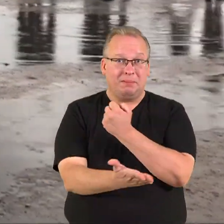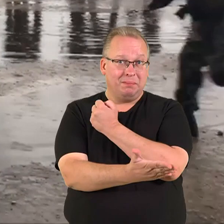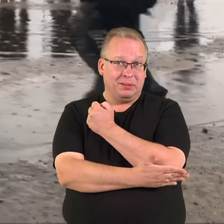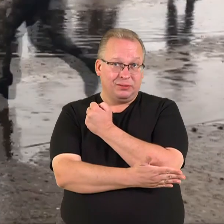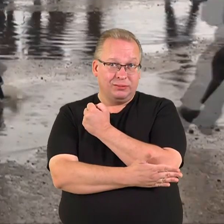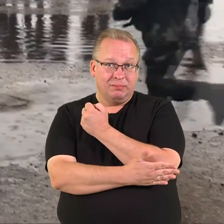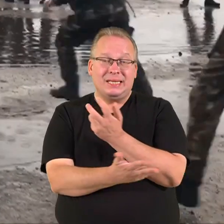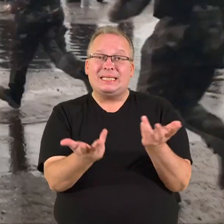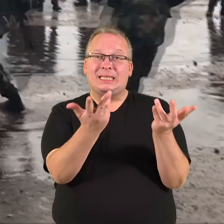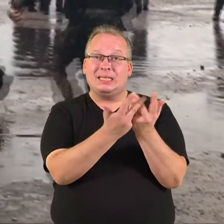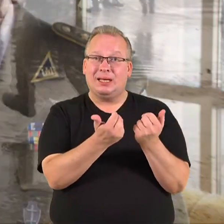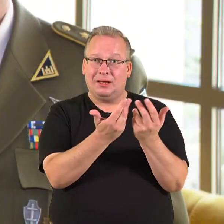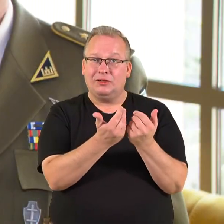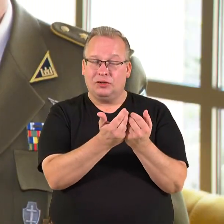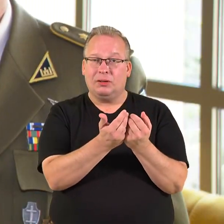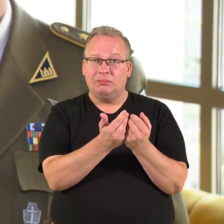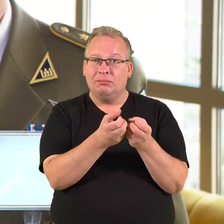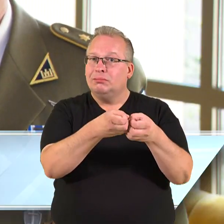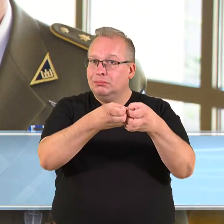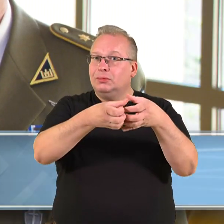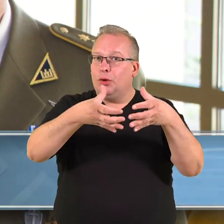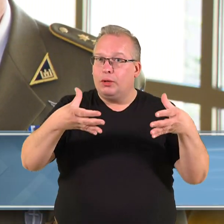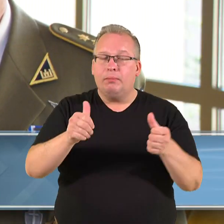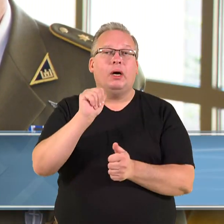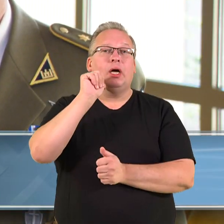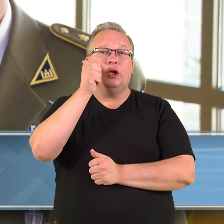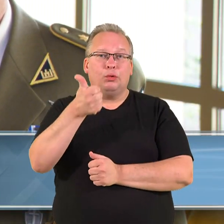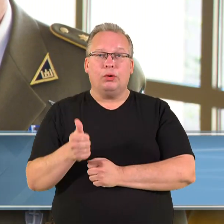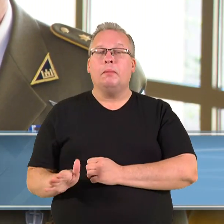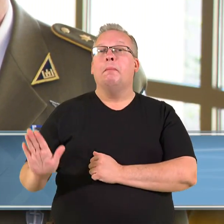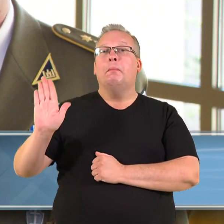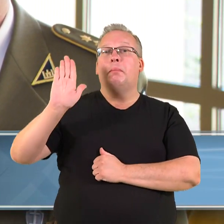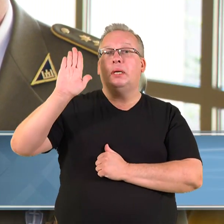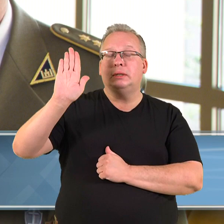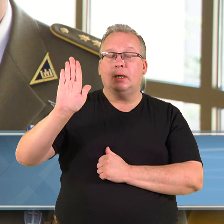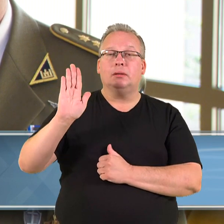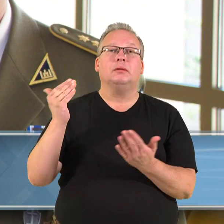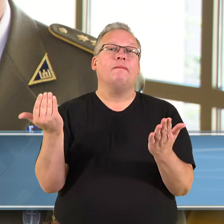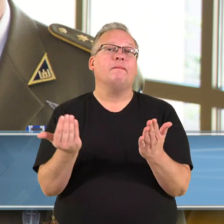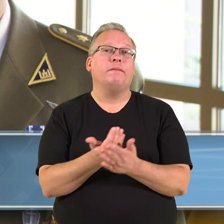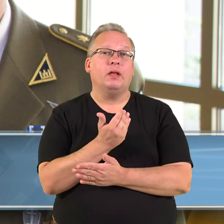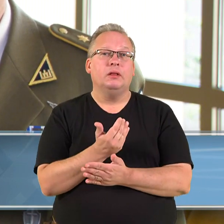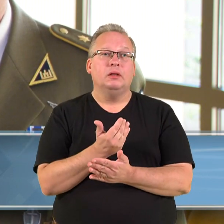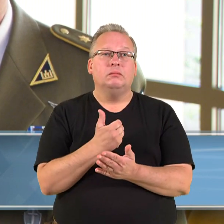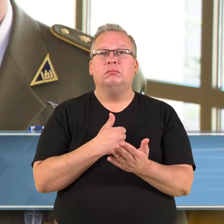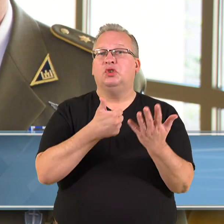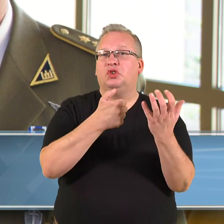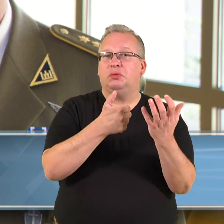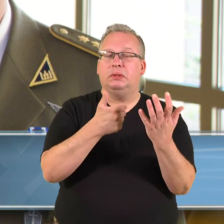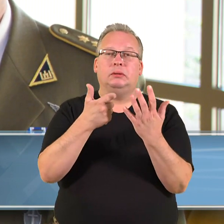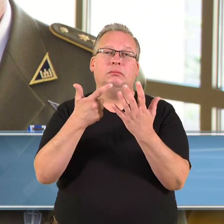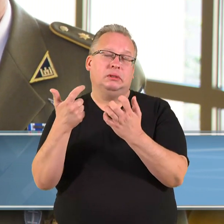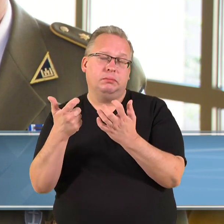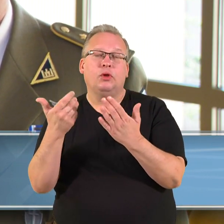metu skaičiai auga, kaip pavyzdys, rytoj prisieks vien Vilniuje apie 6-700 naujų